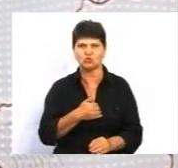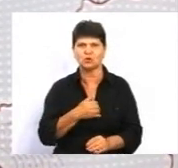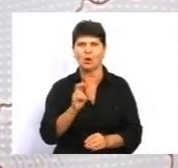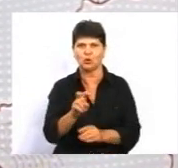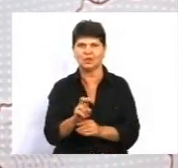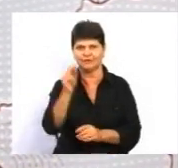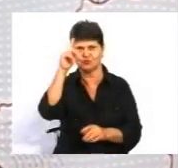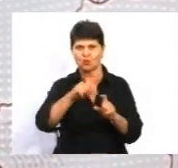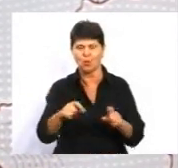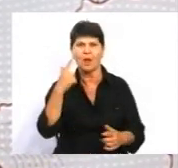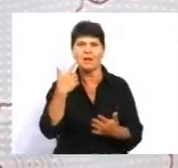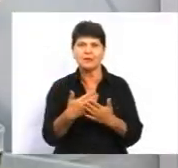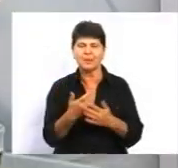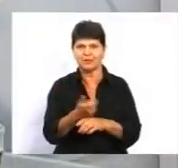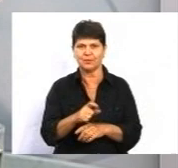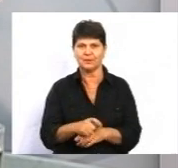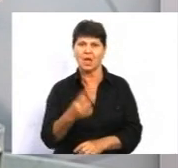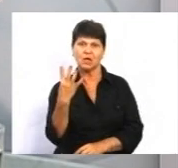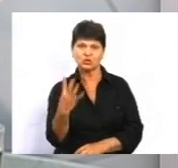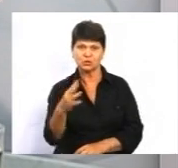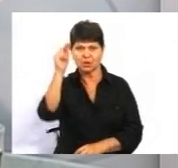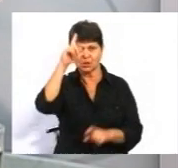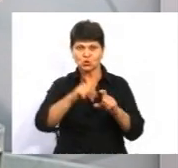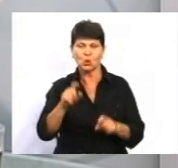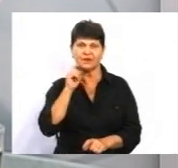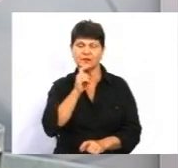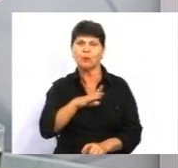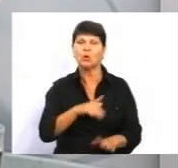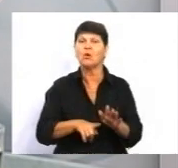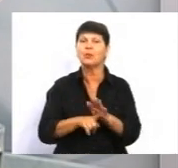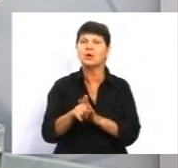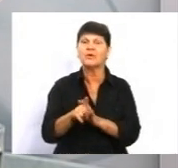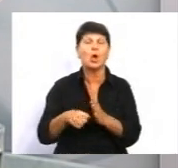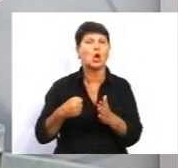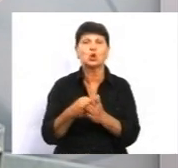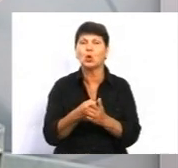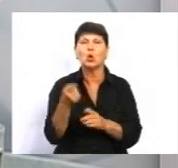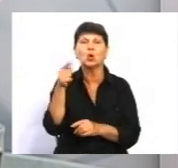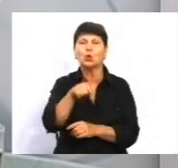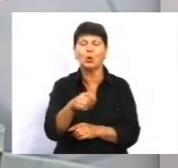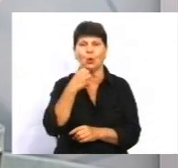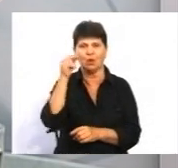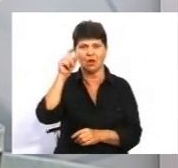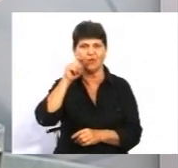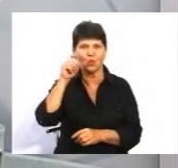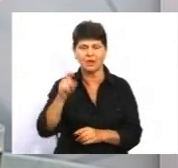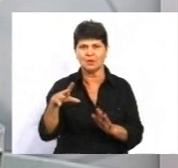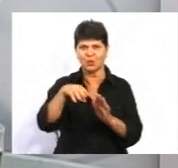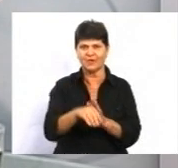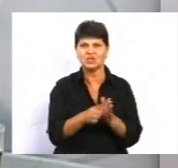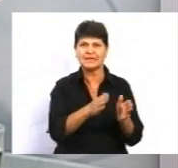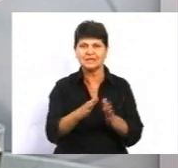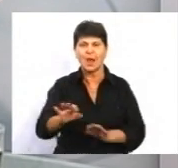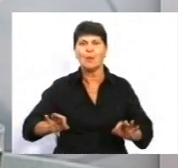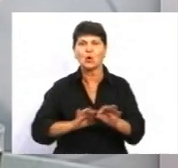Це, напевно, найбільше надалі. Чотири школи Вінничини були в пілоті. Ще до того, як було в Україні залом, впроваджено систему чи проєкт